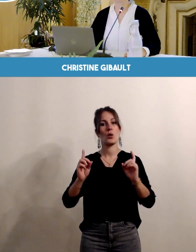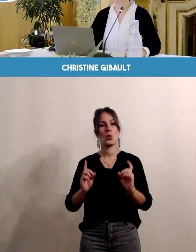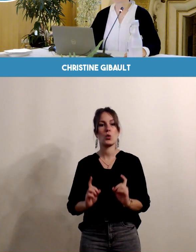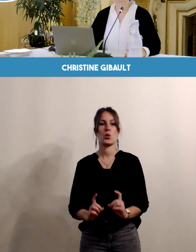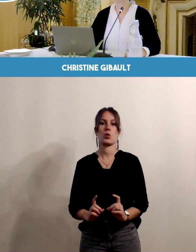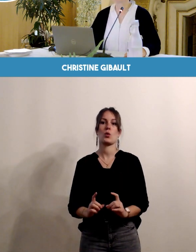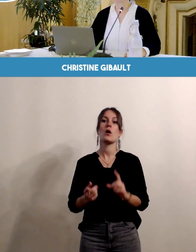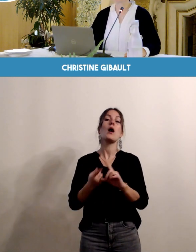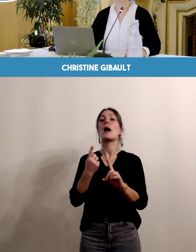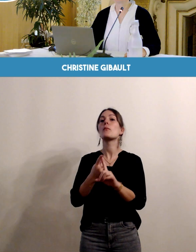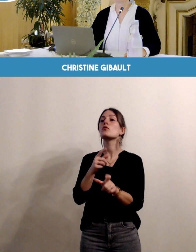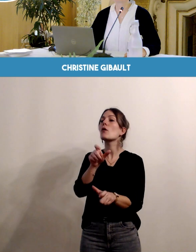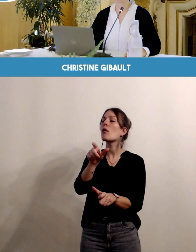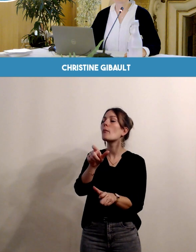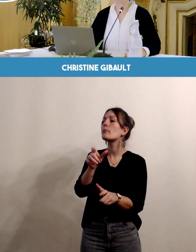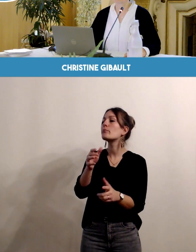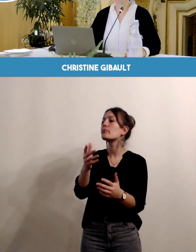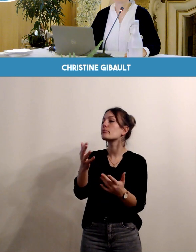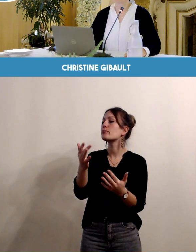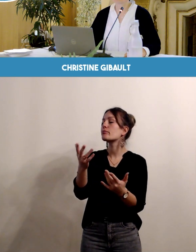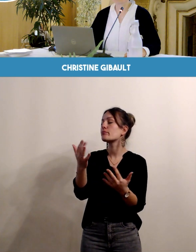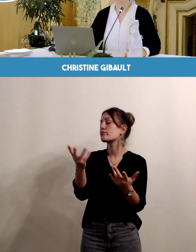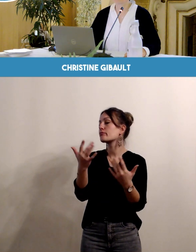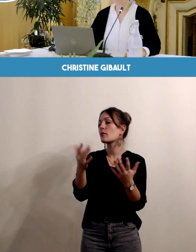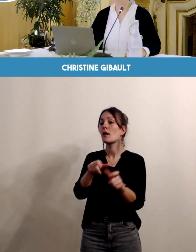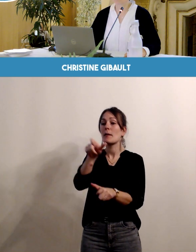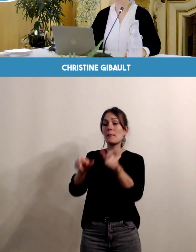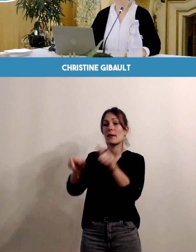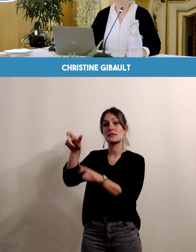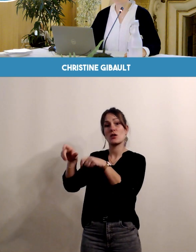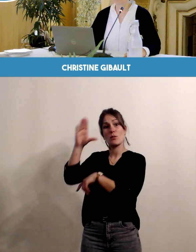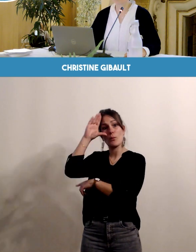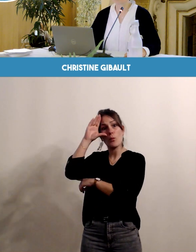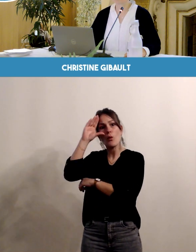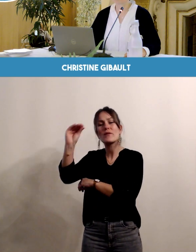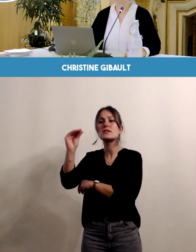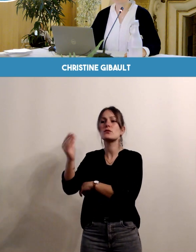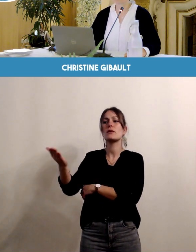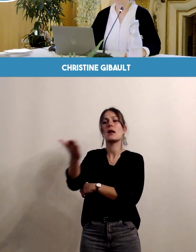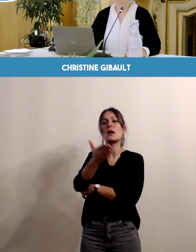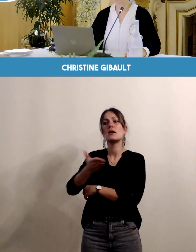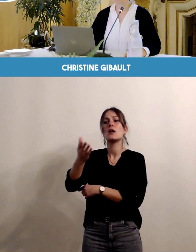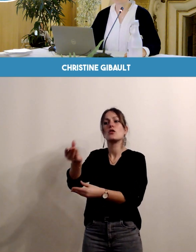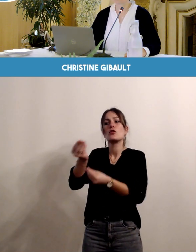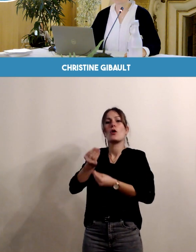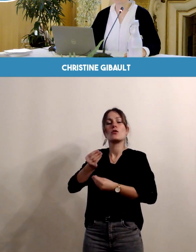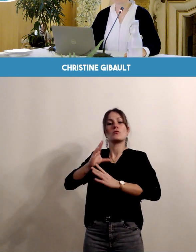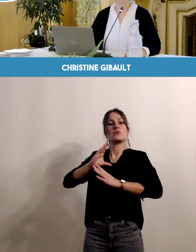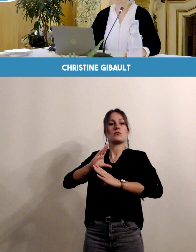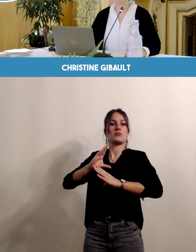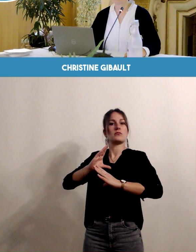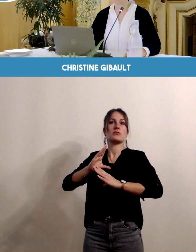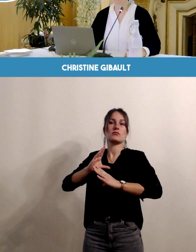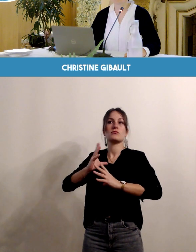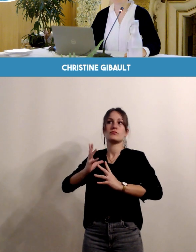vous entourer de professionnels en mesure de vous